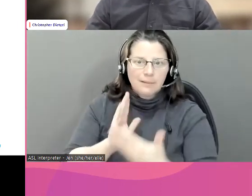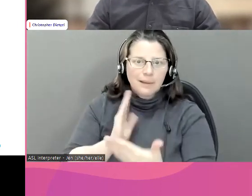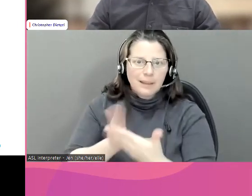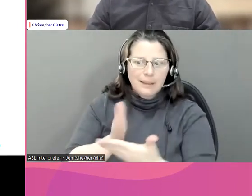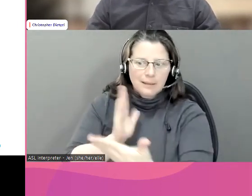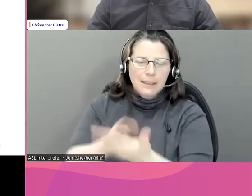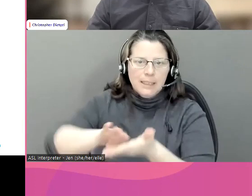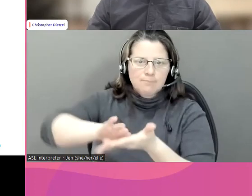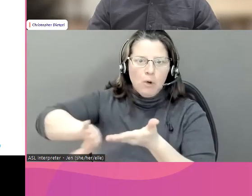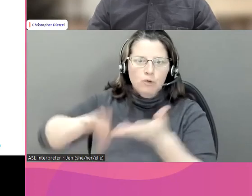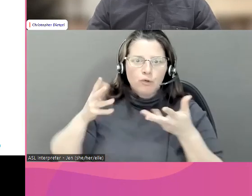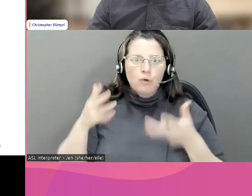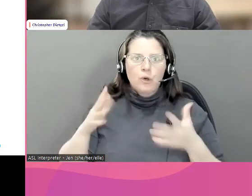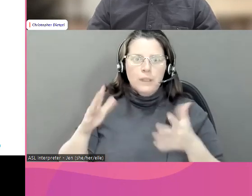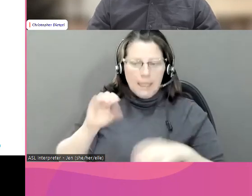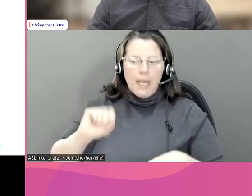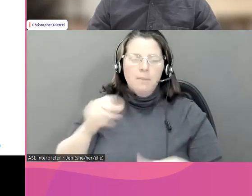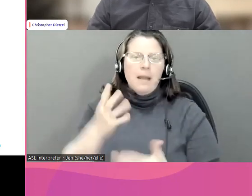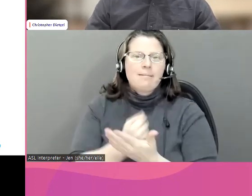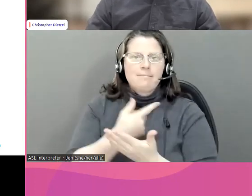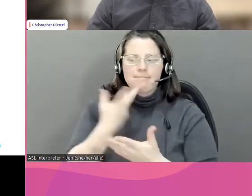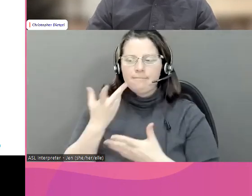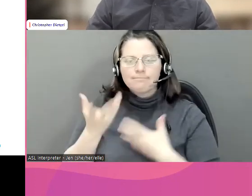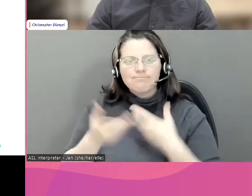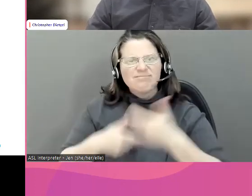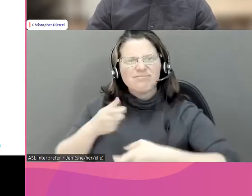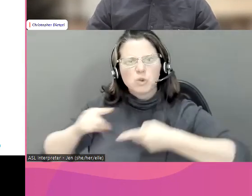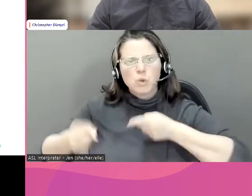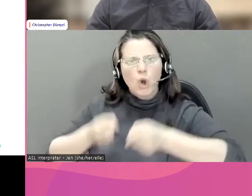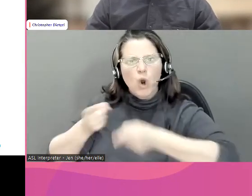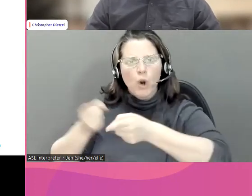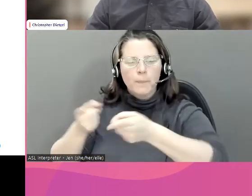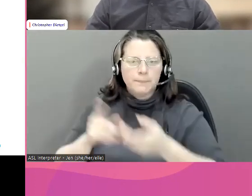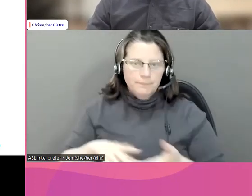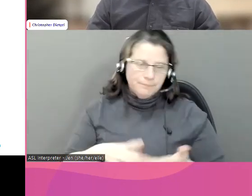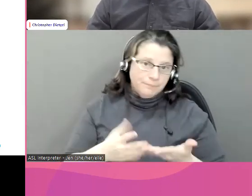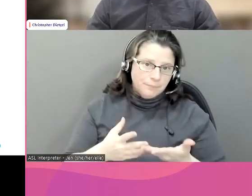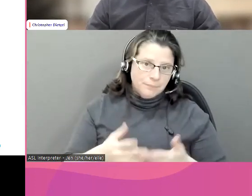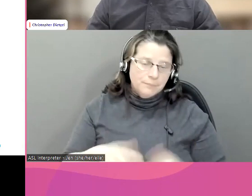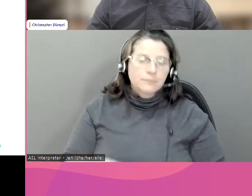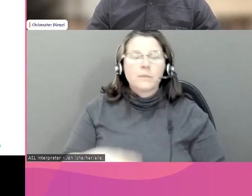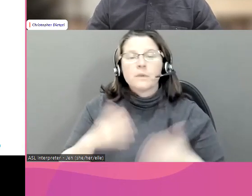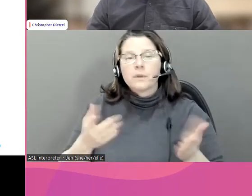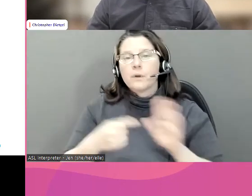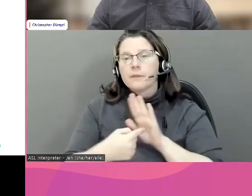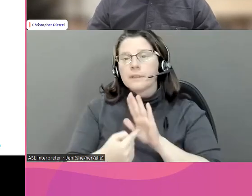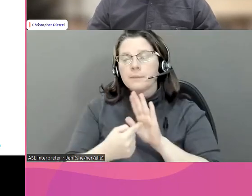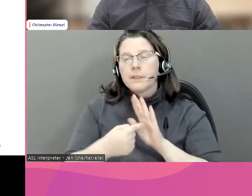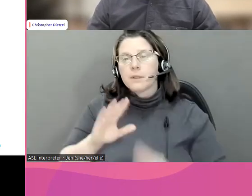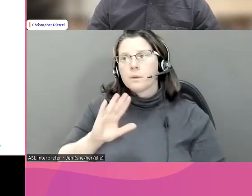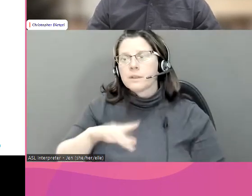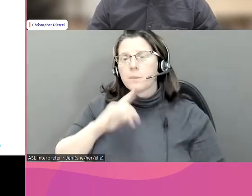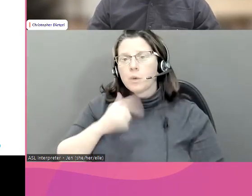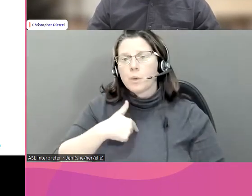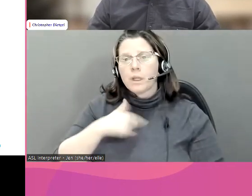utilisées contre eux pour contribuer à davantage de méfaits. Par exemple,